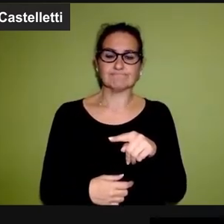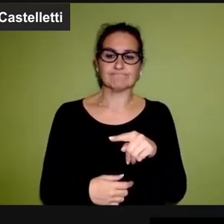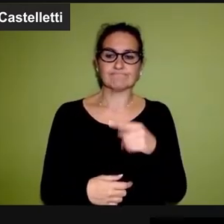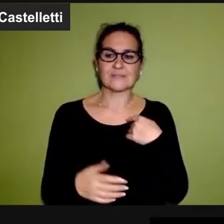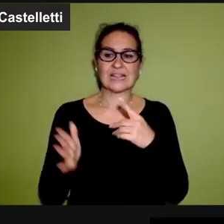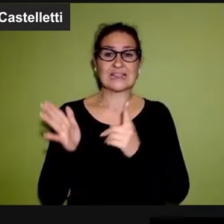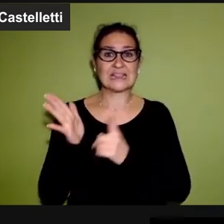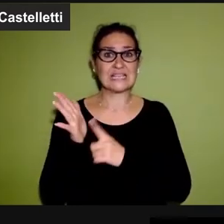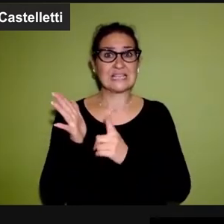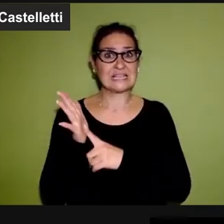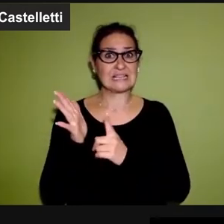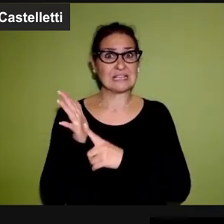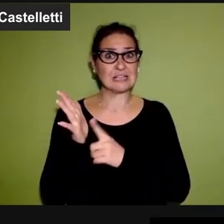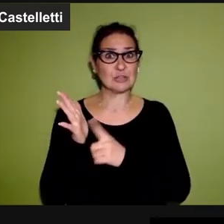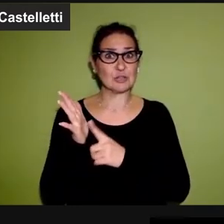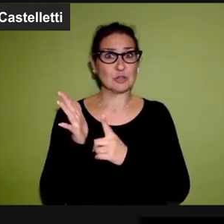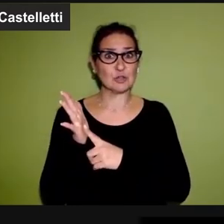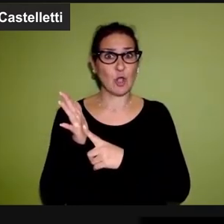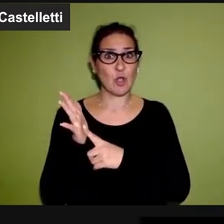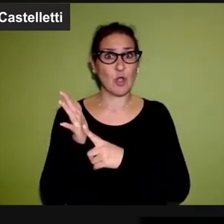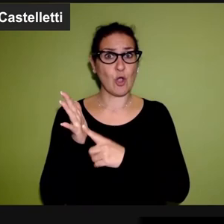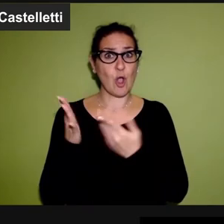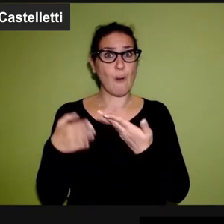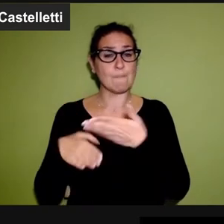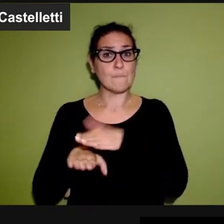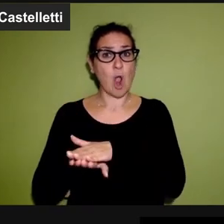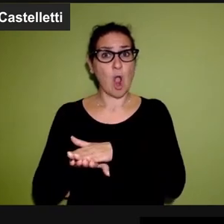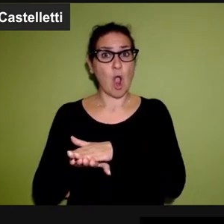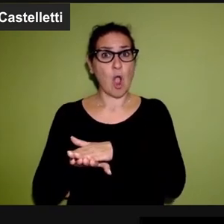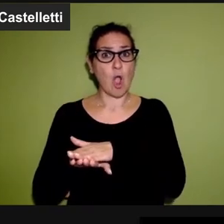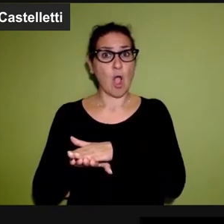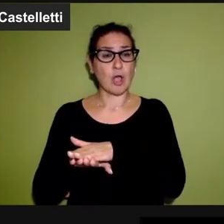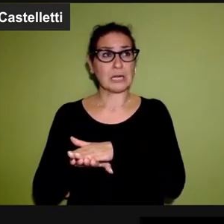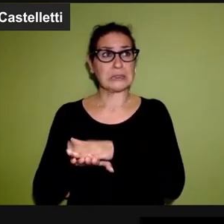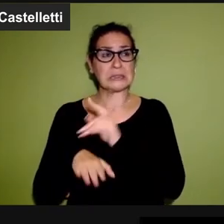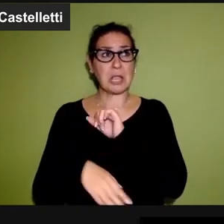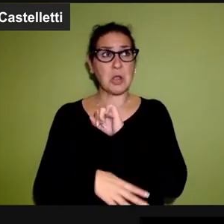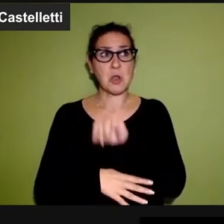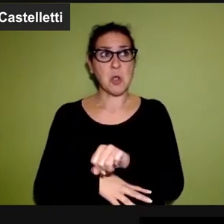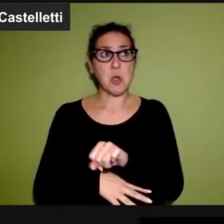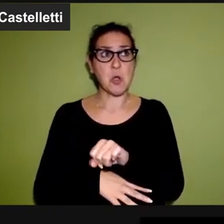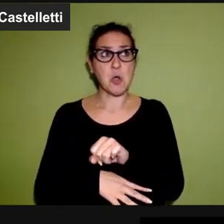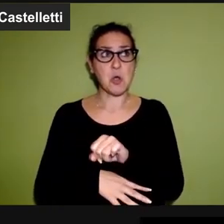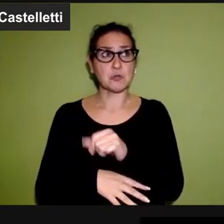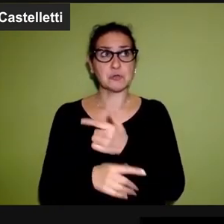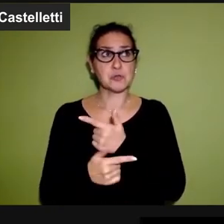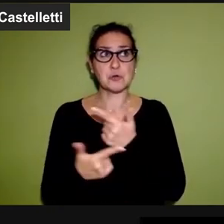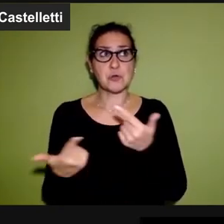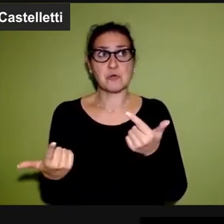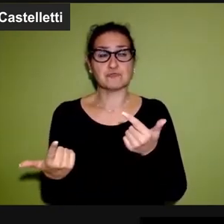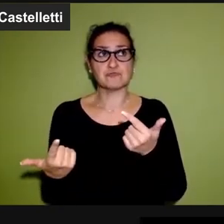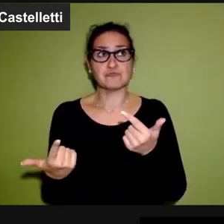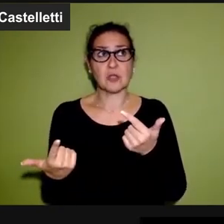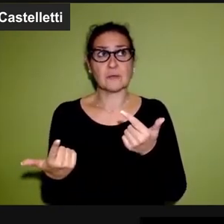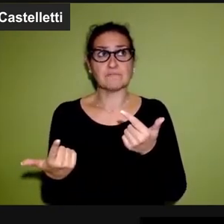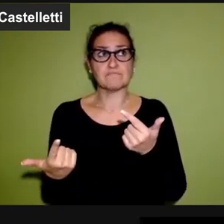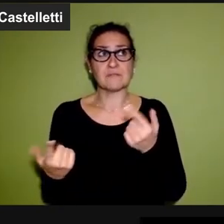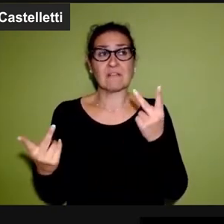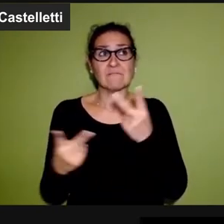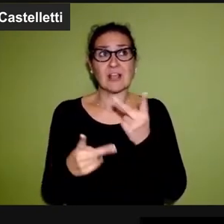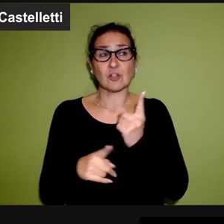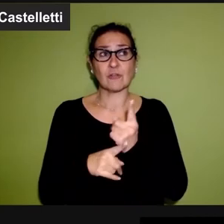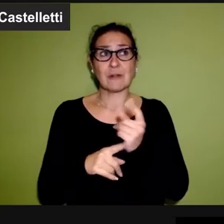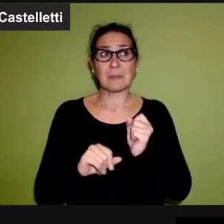decisivo contro il diritto all'eutanasia non c'è se non c'è la fede.